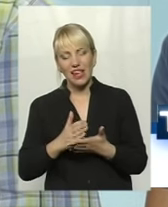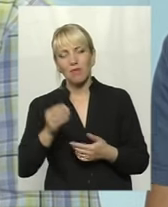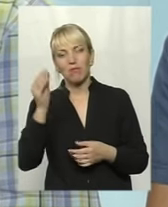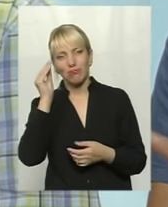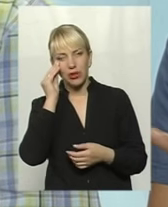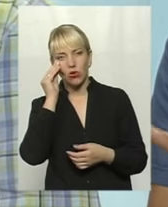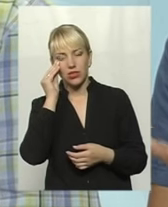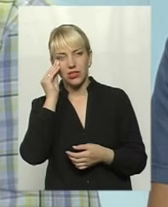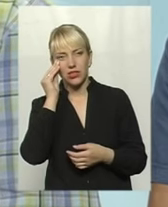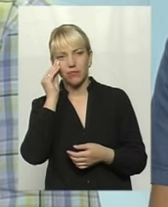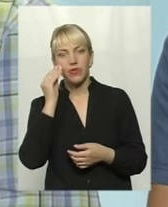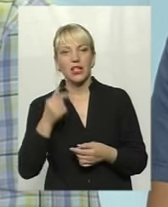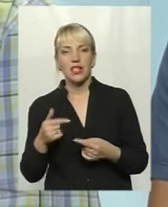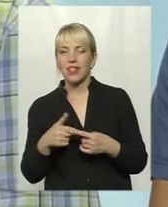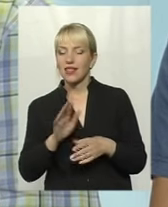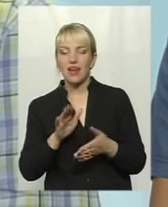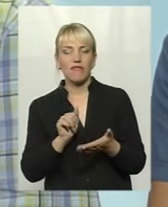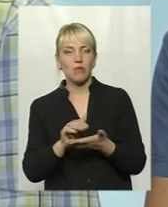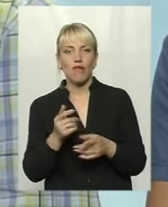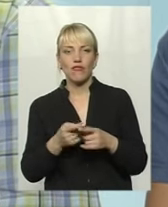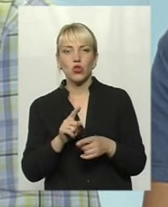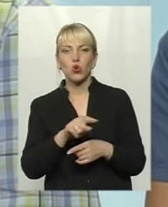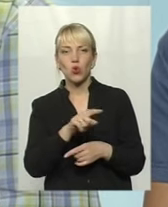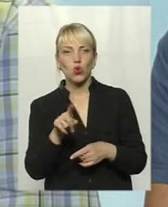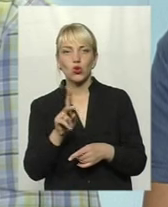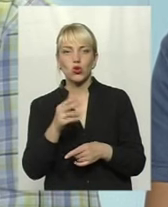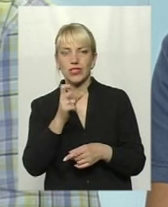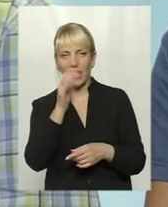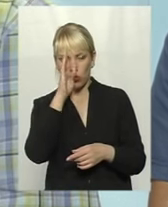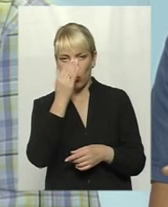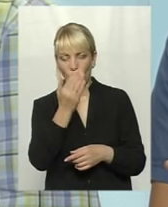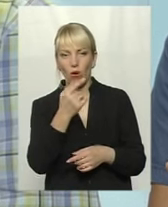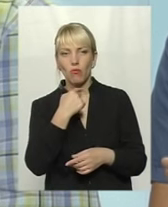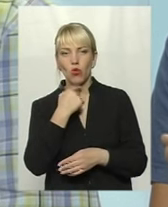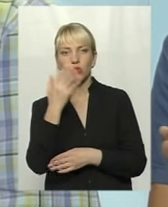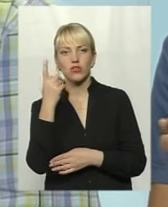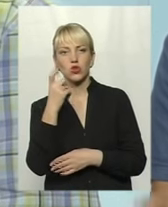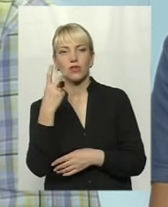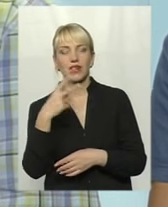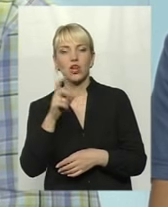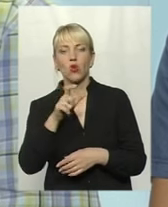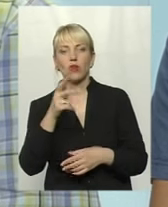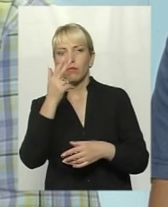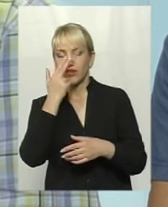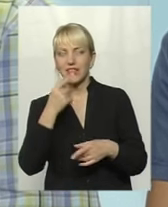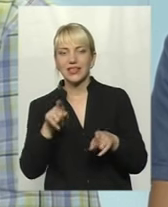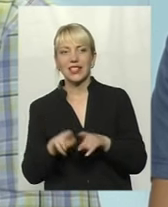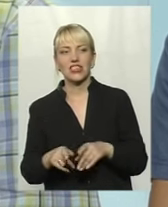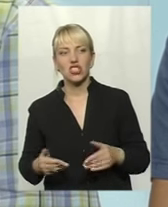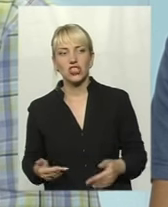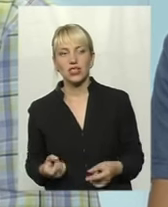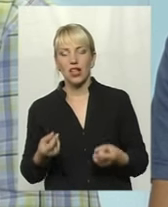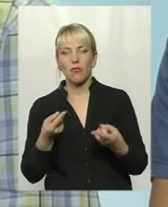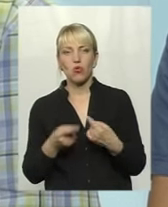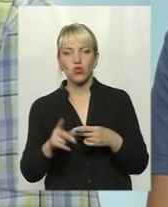Я не відмовляюся від того, що за нього проголосувало 120 чоловік. Але просто люди привикли жити ось так. І по